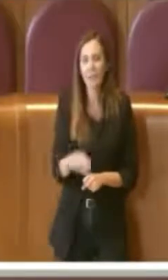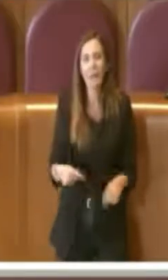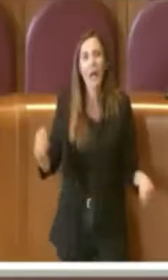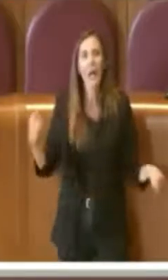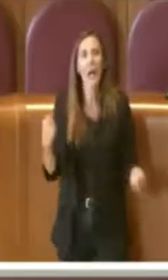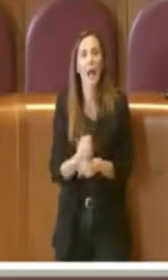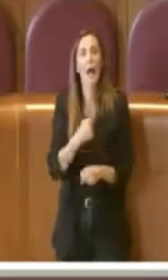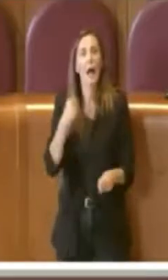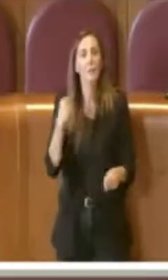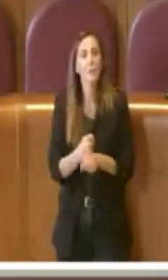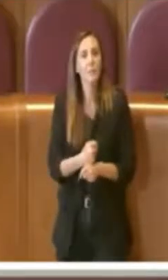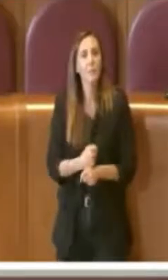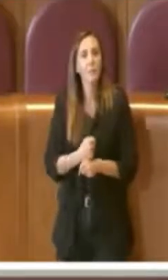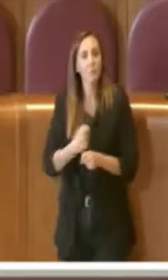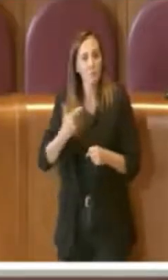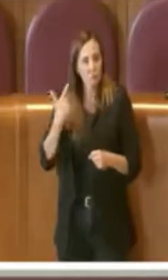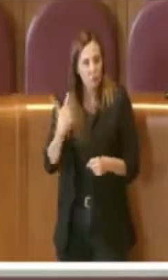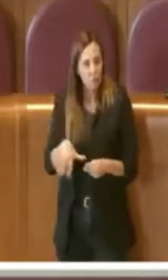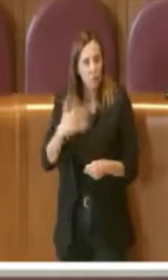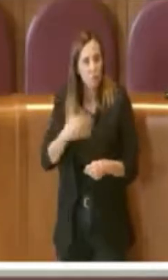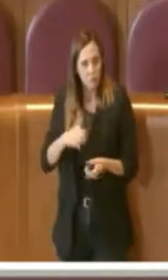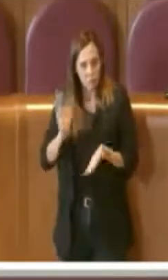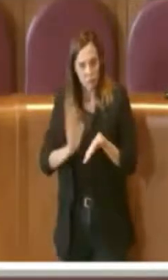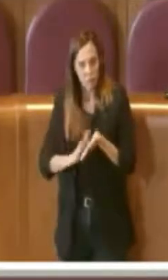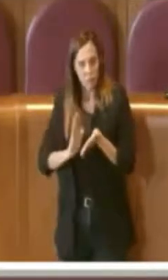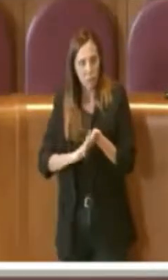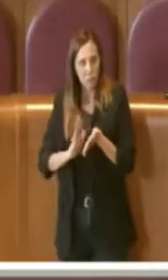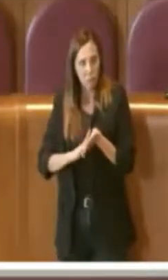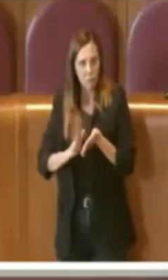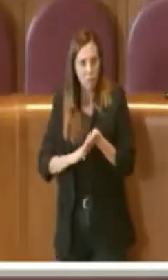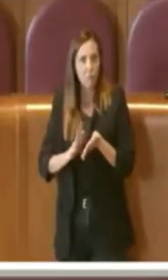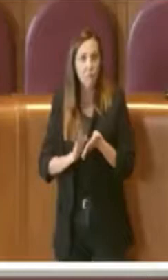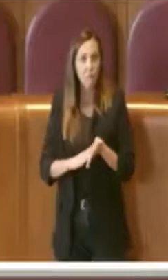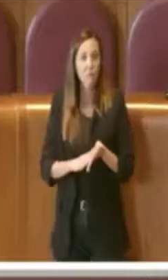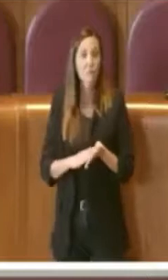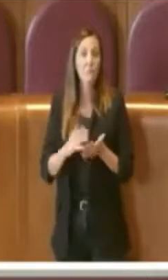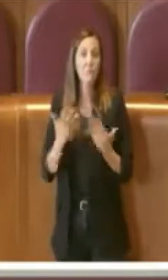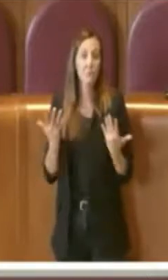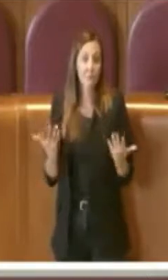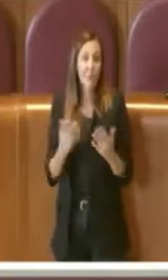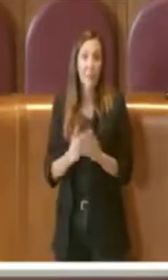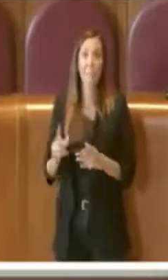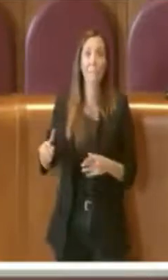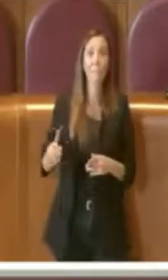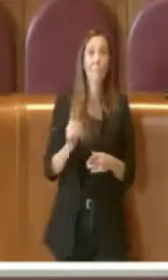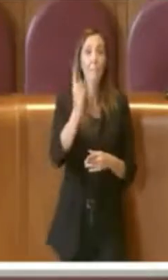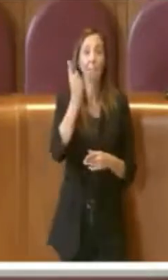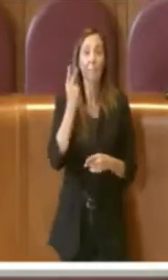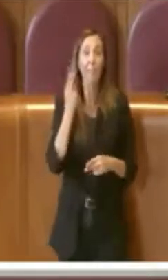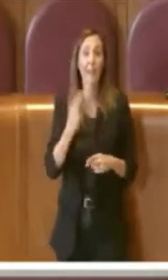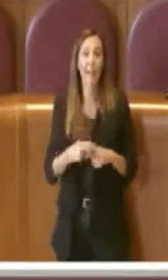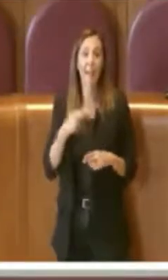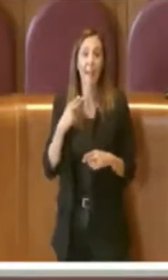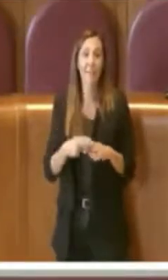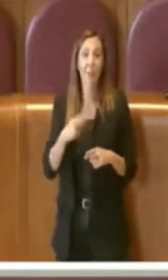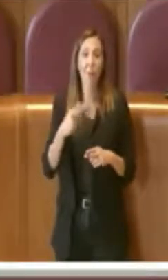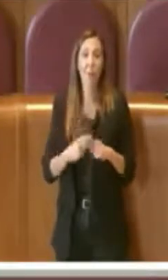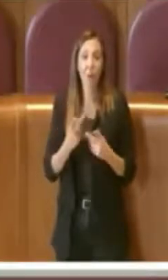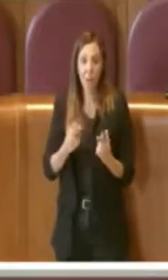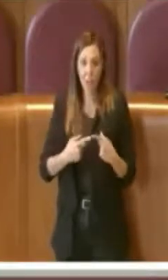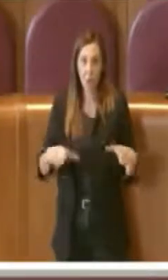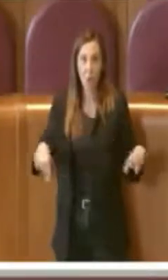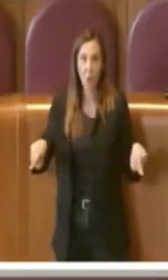lavoro decisamente egregio. C'è da dire che per la prima volta durante questa